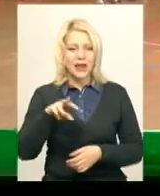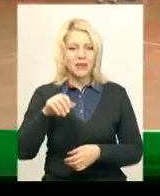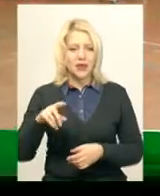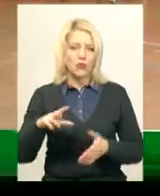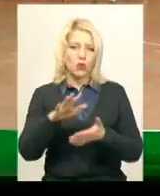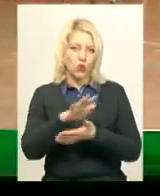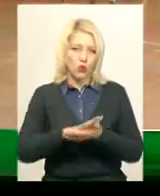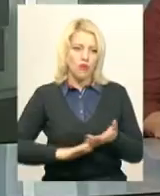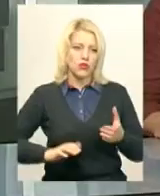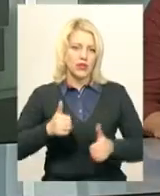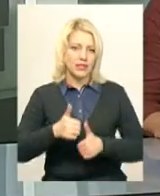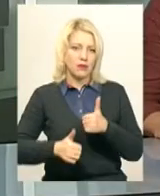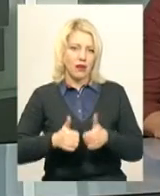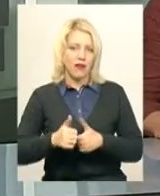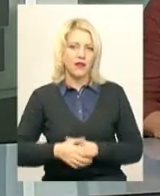змагання.